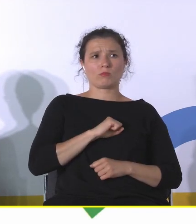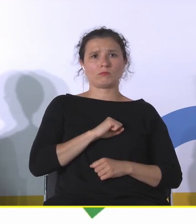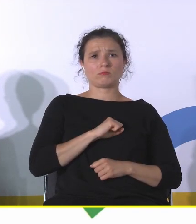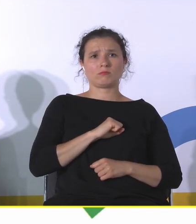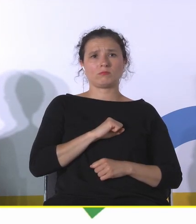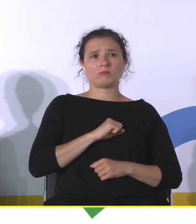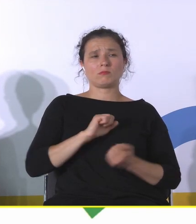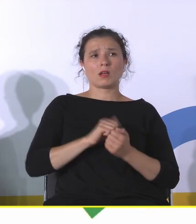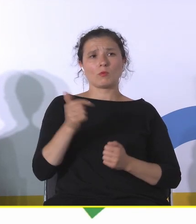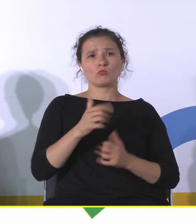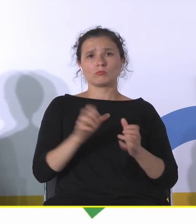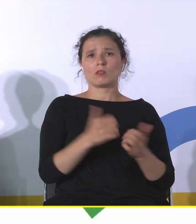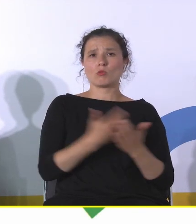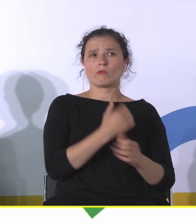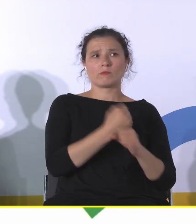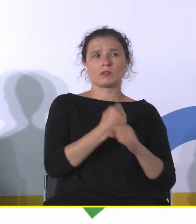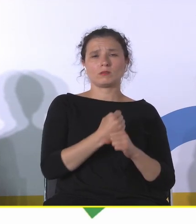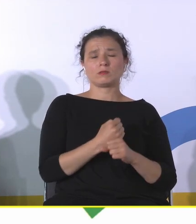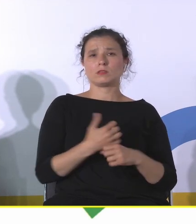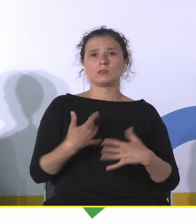zatrudnienie, to to jest wielki stres.